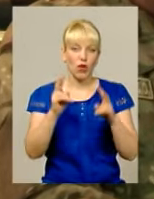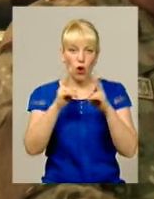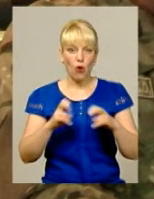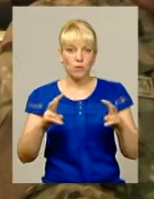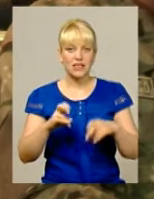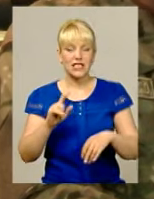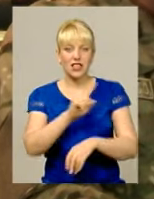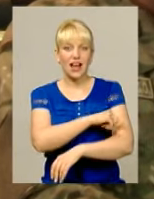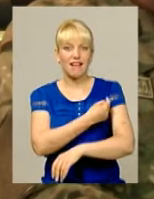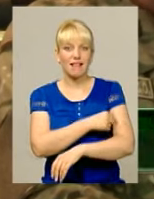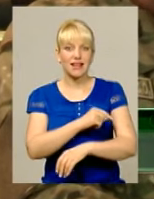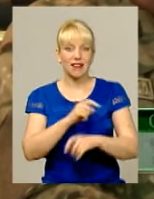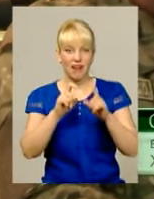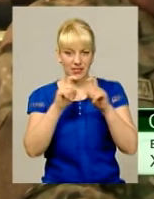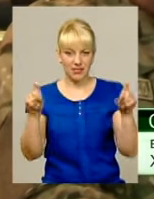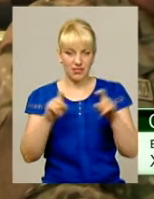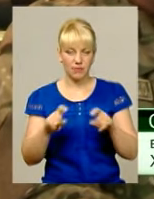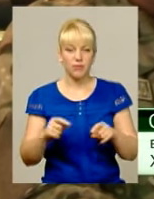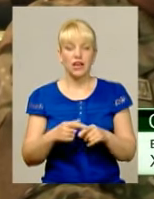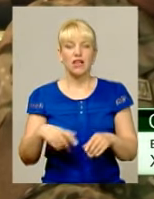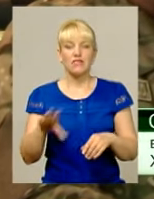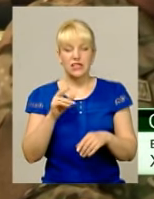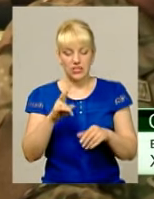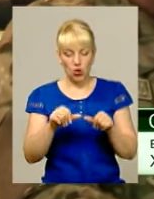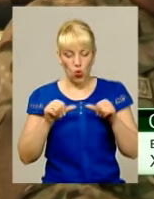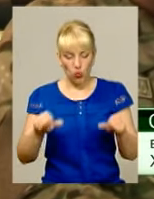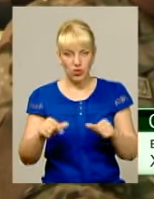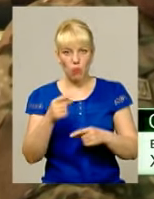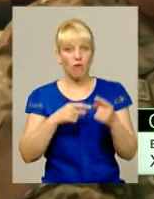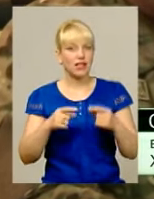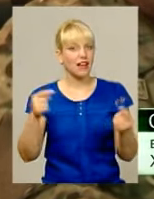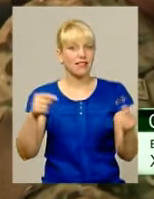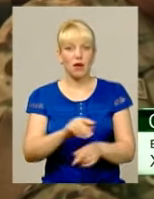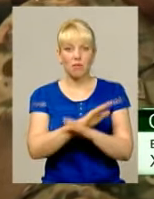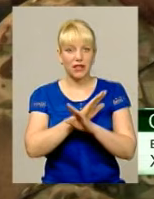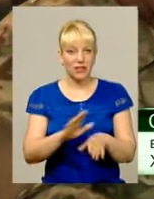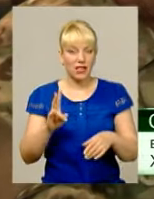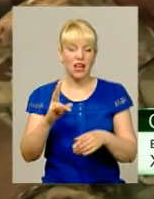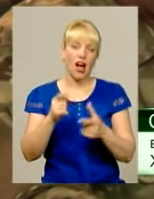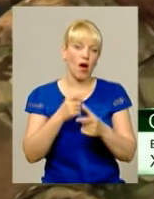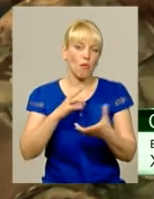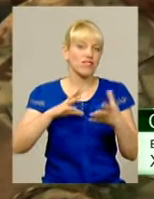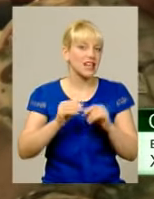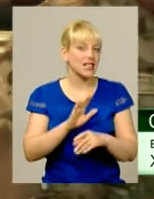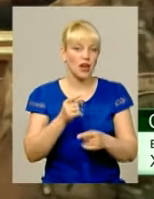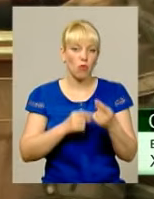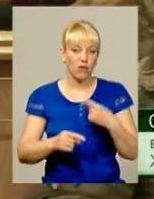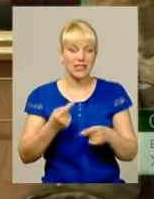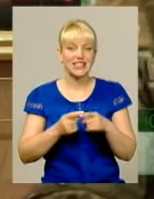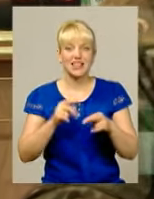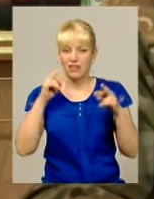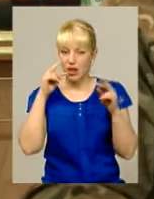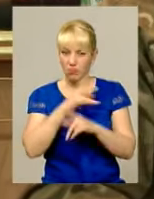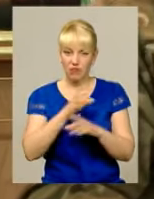правило, всі із обстеження повертаються непридатні або взагалі не провертаються Це є неправильно